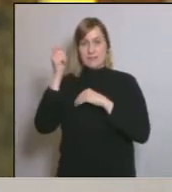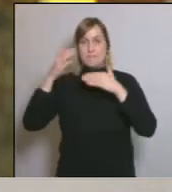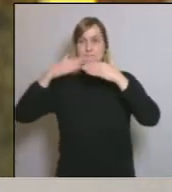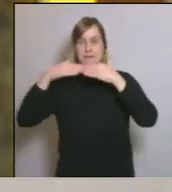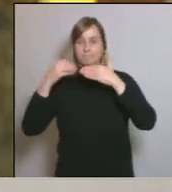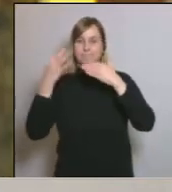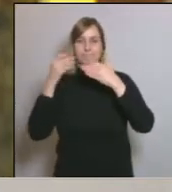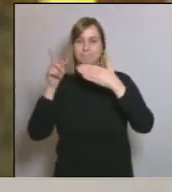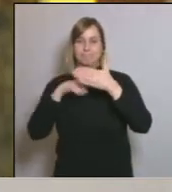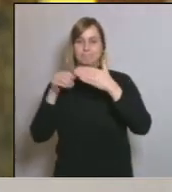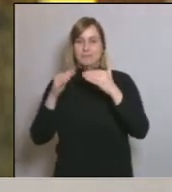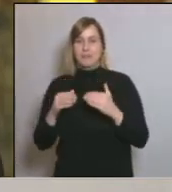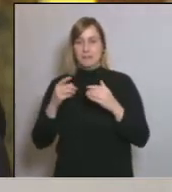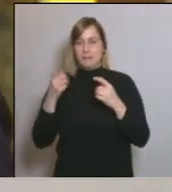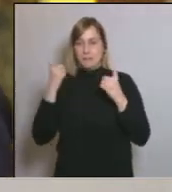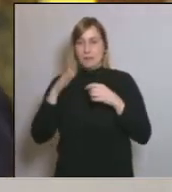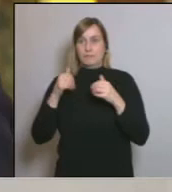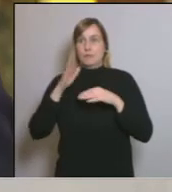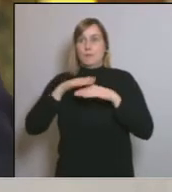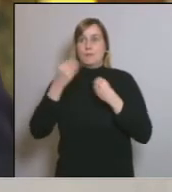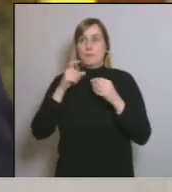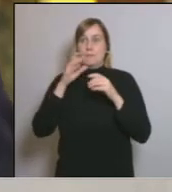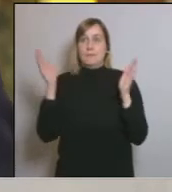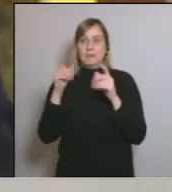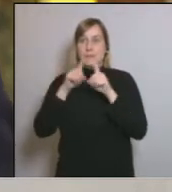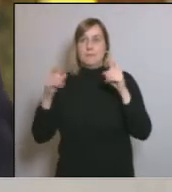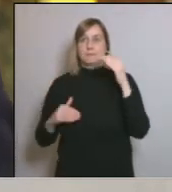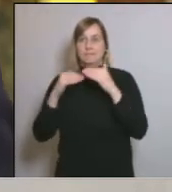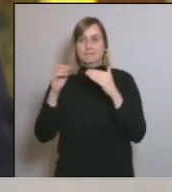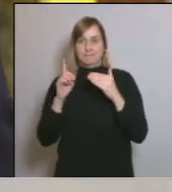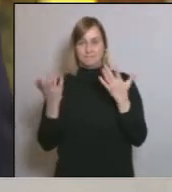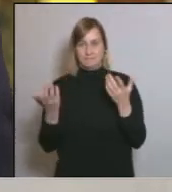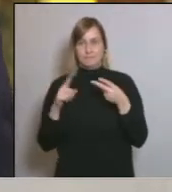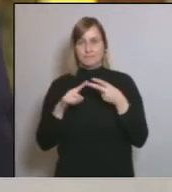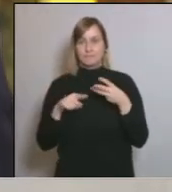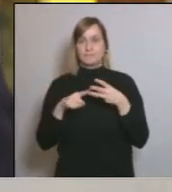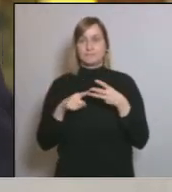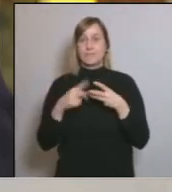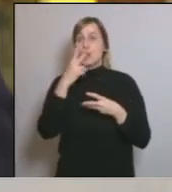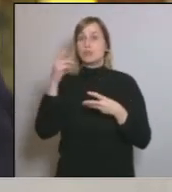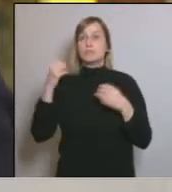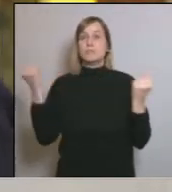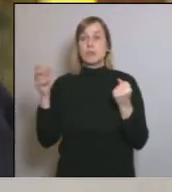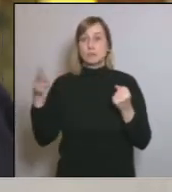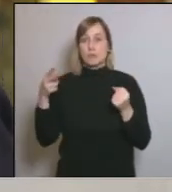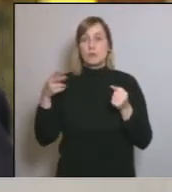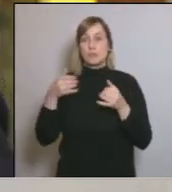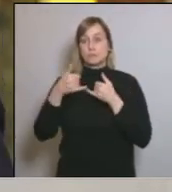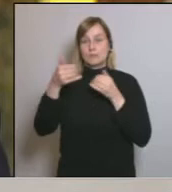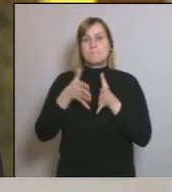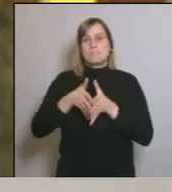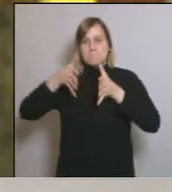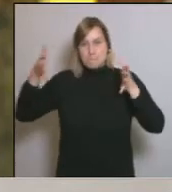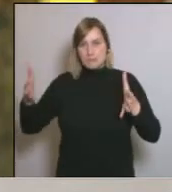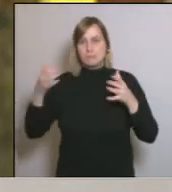precisament per les petites empreses. I finalment, ampliar la línia de finançament dels 200 milions d'euros per donar suport financer als sectors de